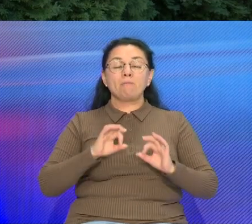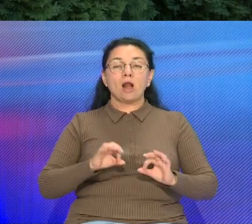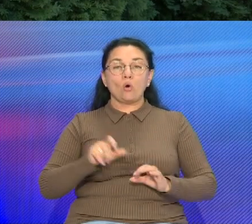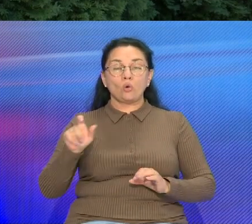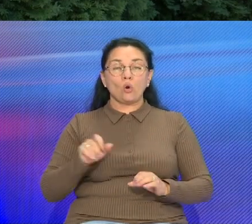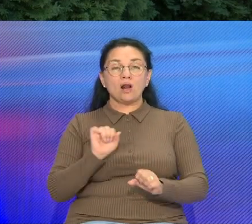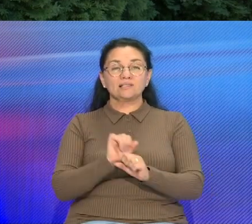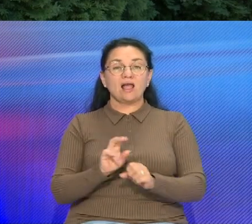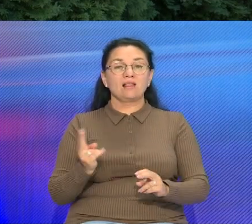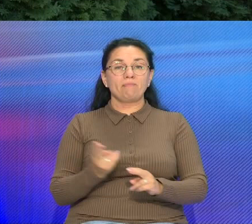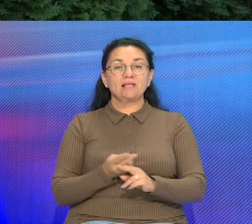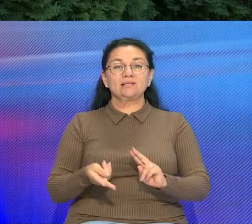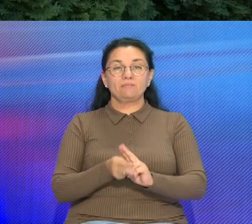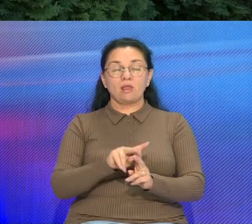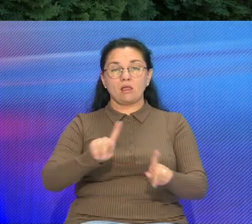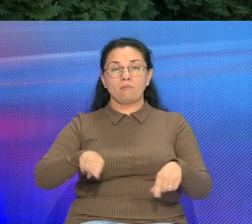изменения заключения под стражу